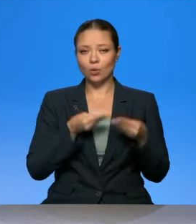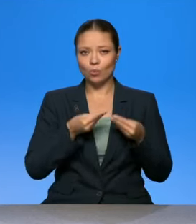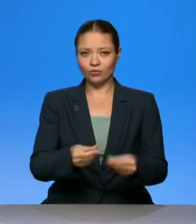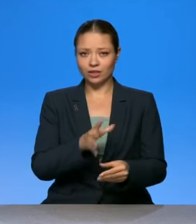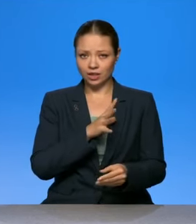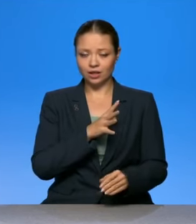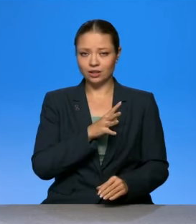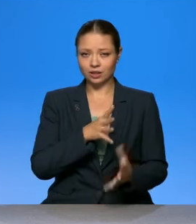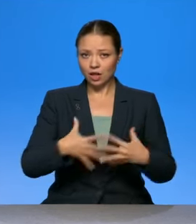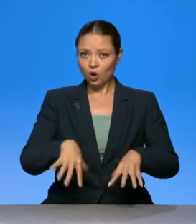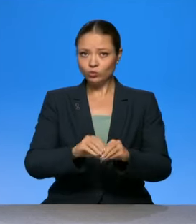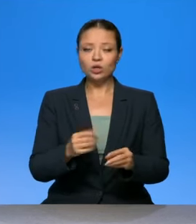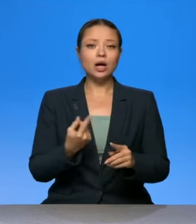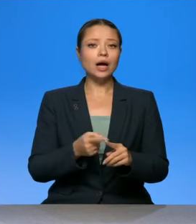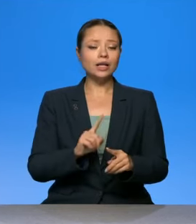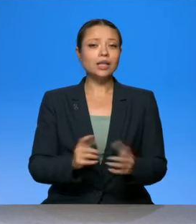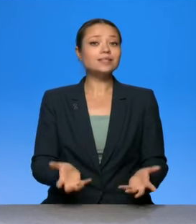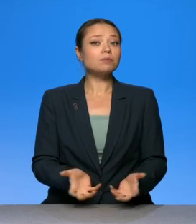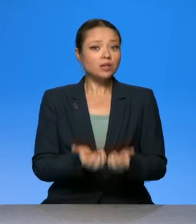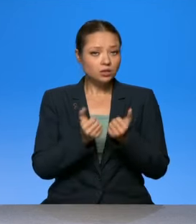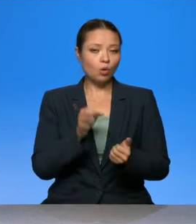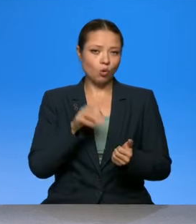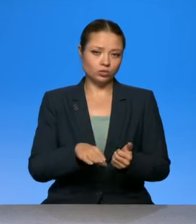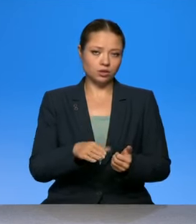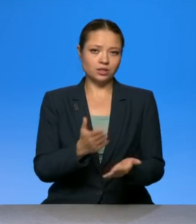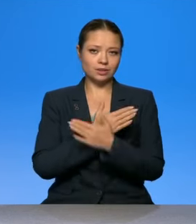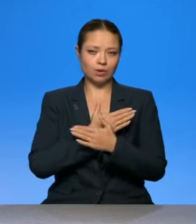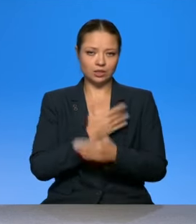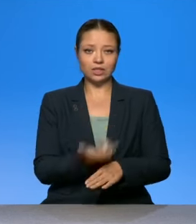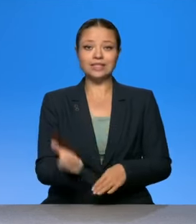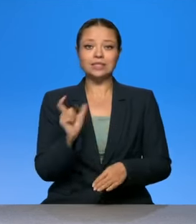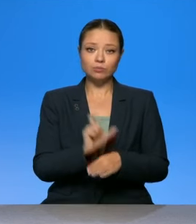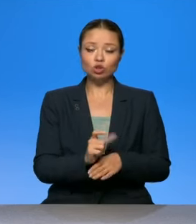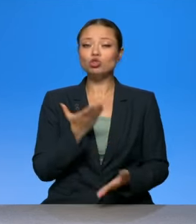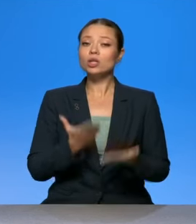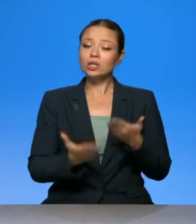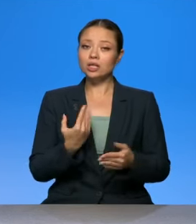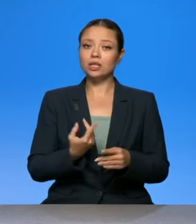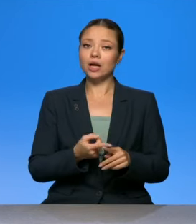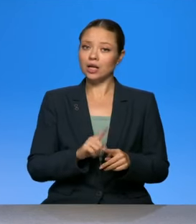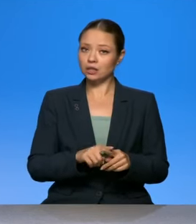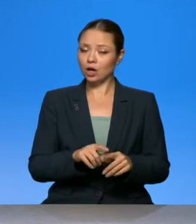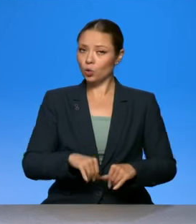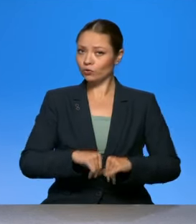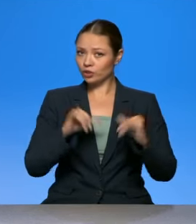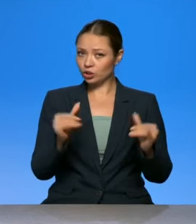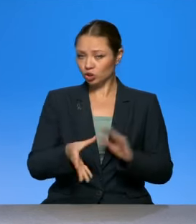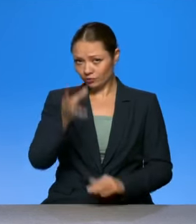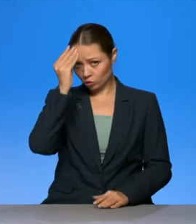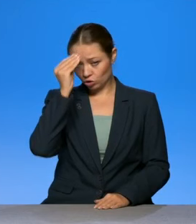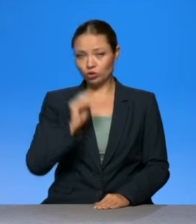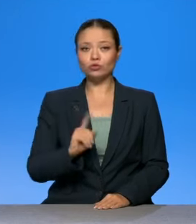спасли от избыточной смертности, или где-то ее, может быть, и увеличили, с учетом того, что